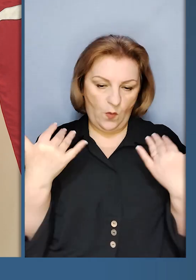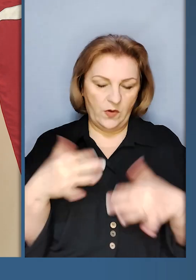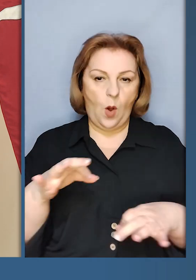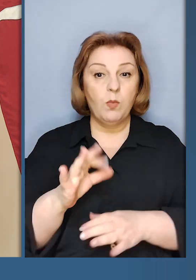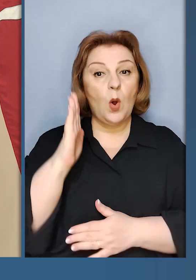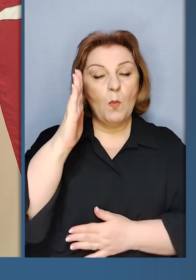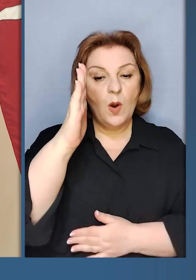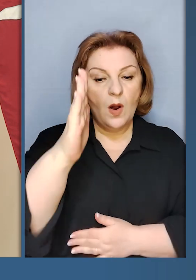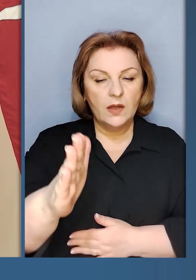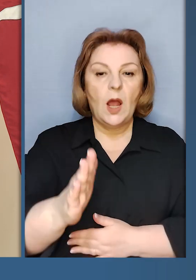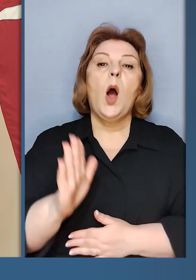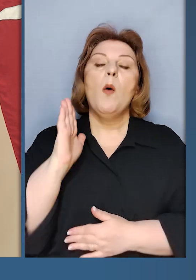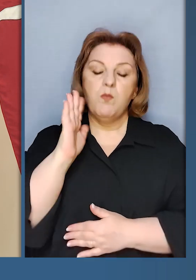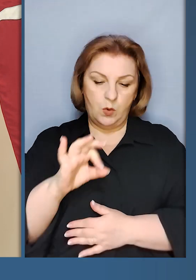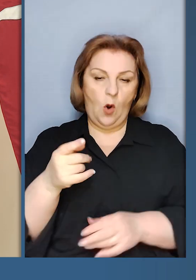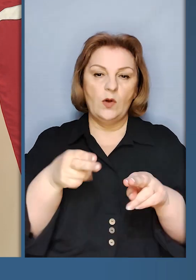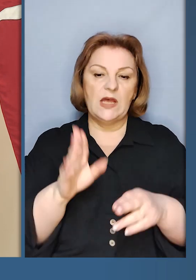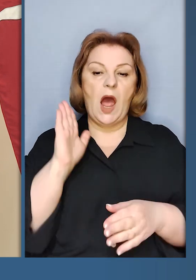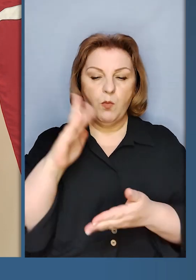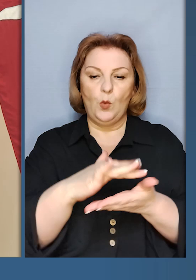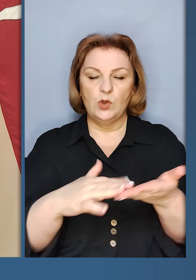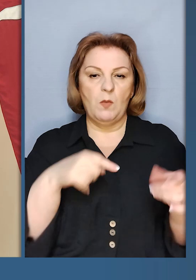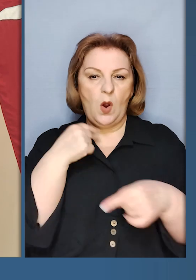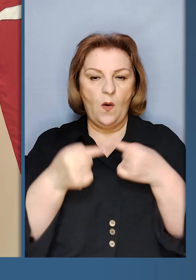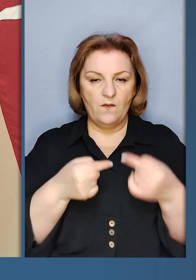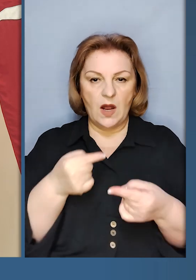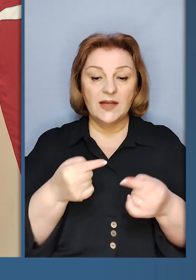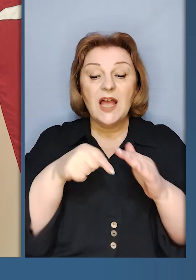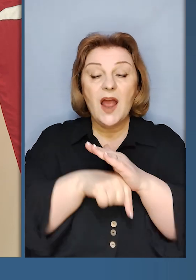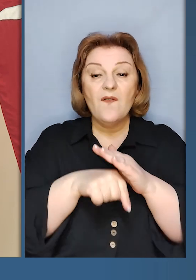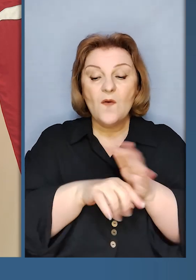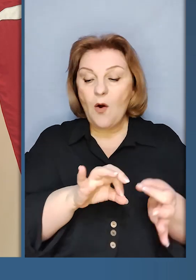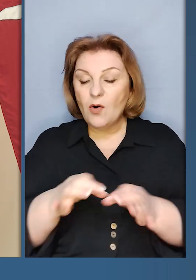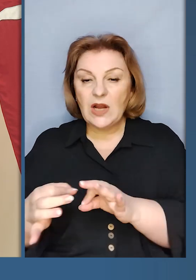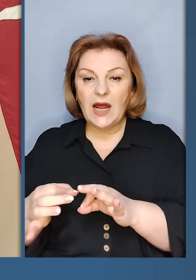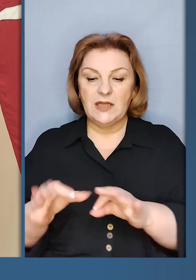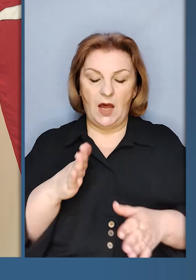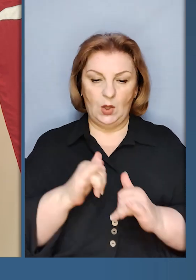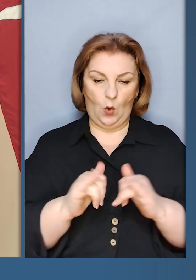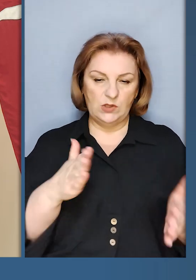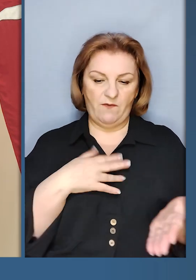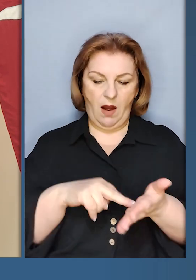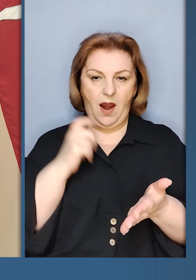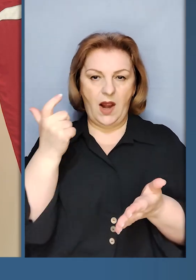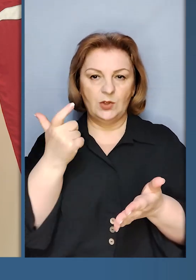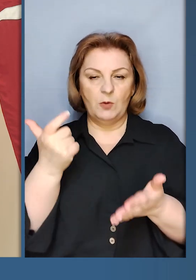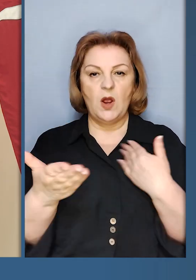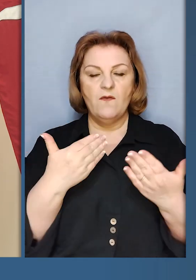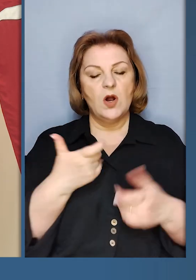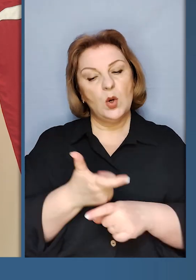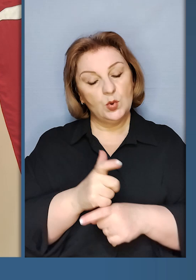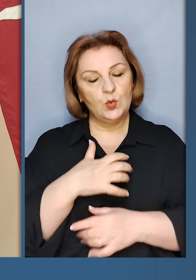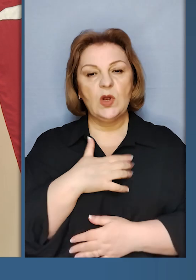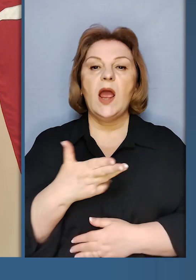майбутнє. І будемо про це також говорити в контексті розвитку наших економічних відносин. Це дуже